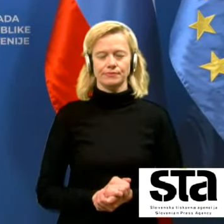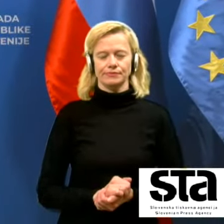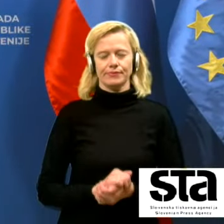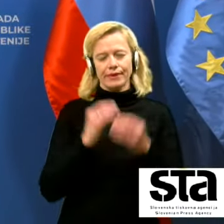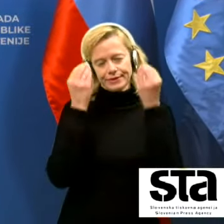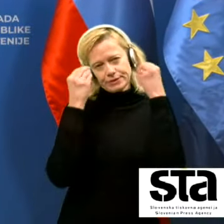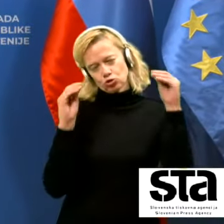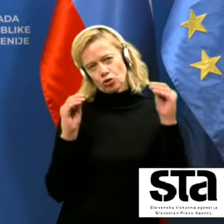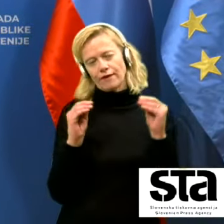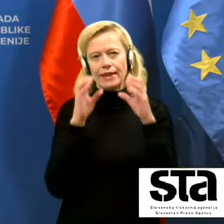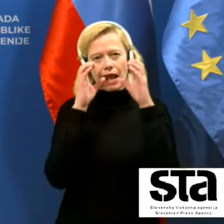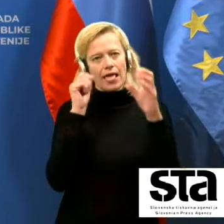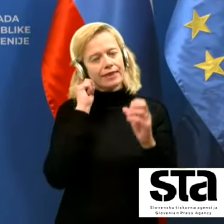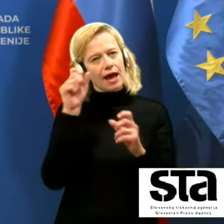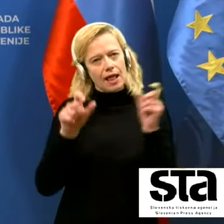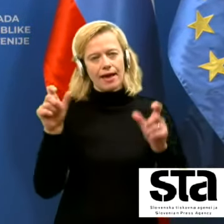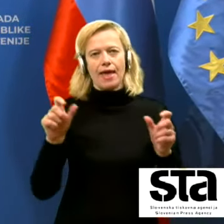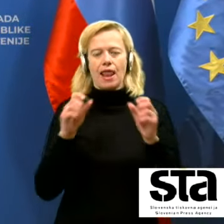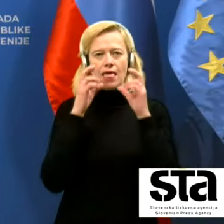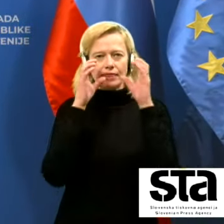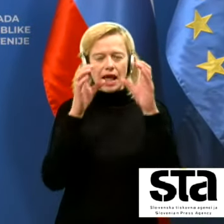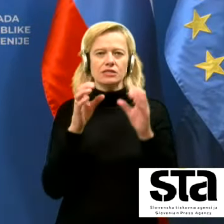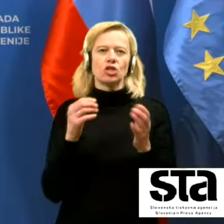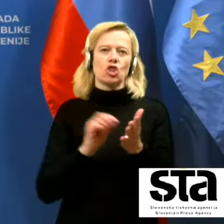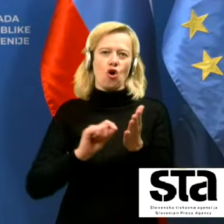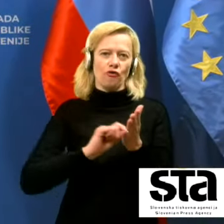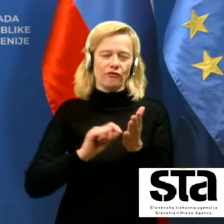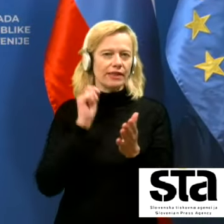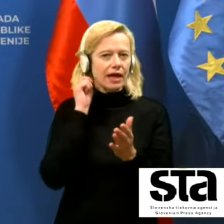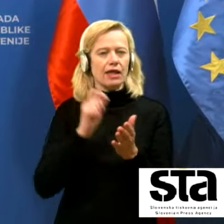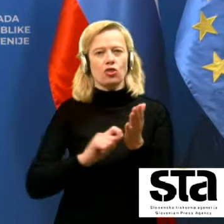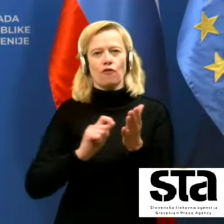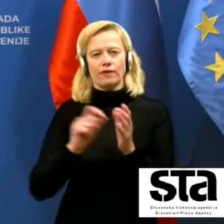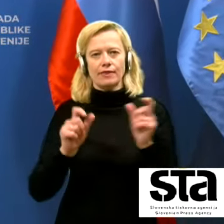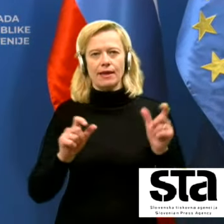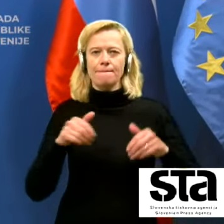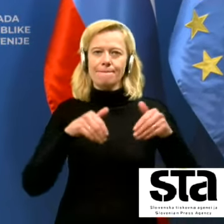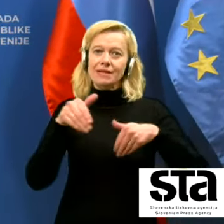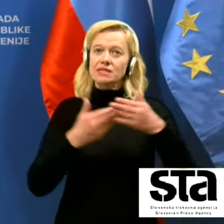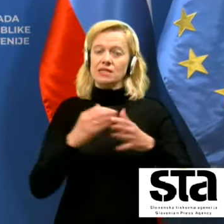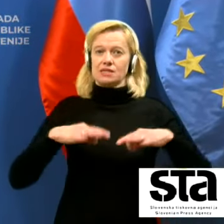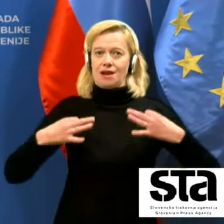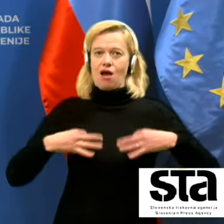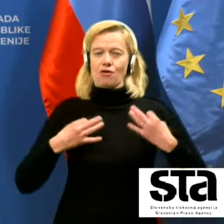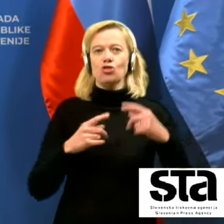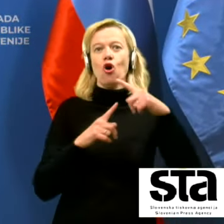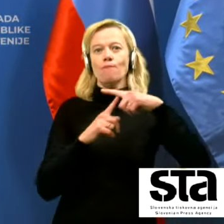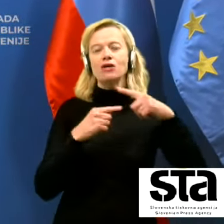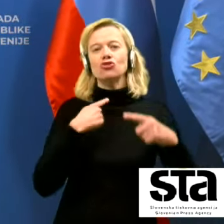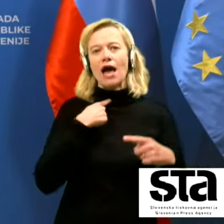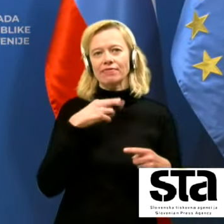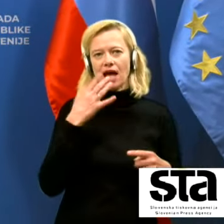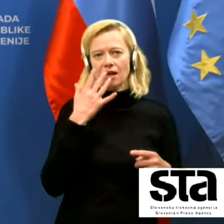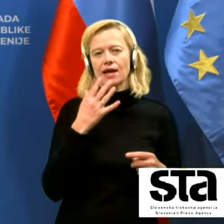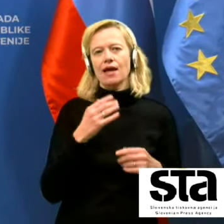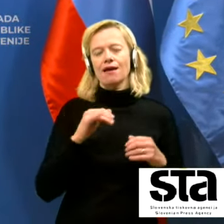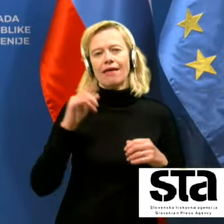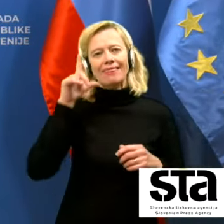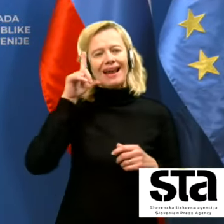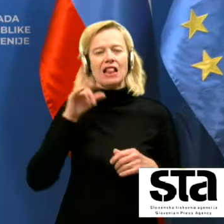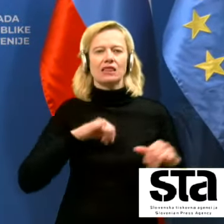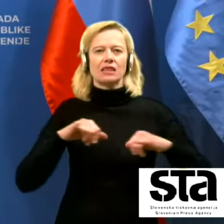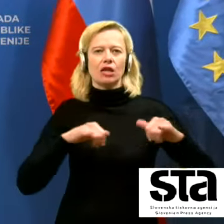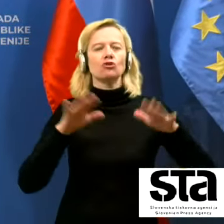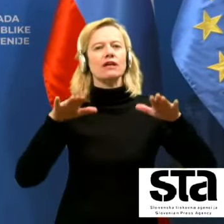Spoštovane gledalke in gledalci, novinarke in novinari, minister za zdravje, gospod Tomaš Gantar, generalni direktor